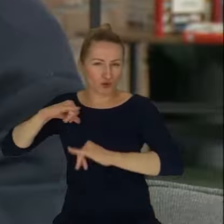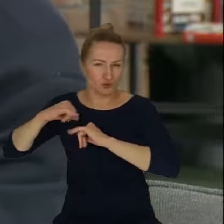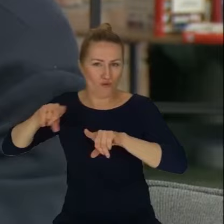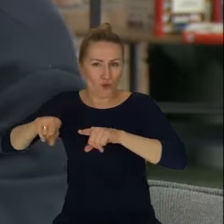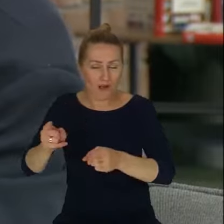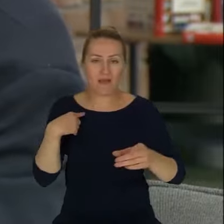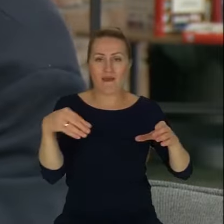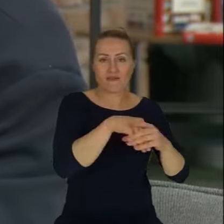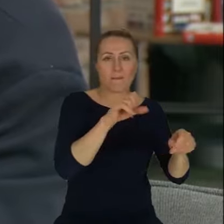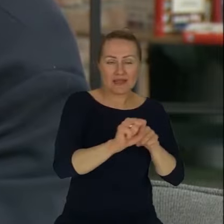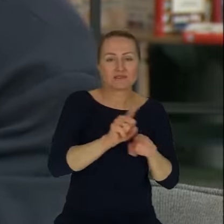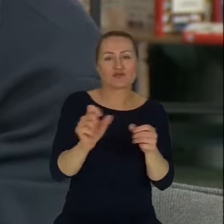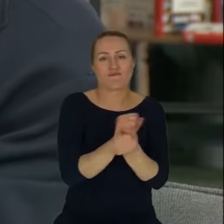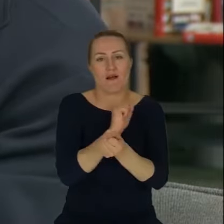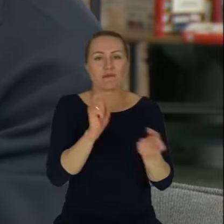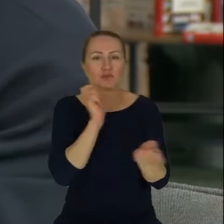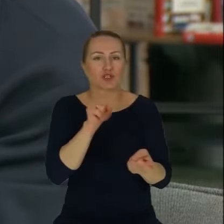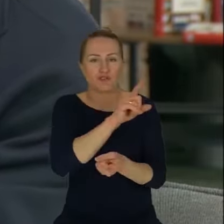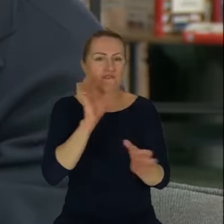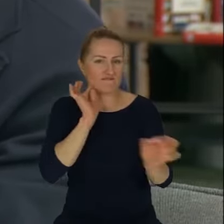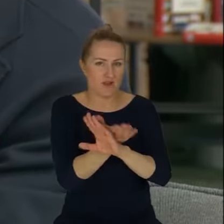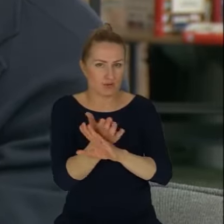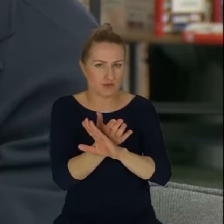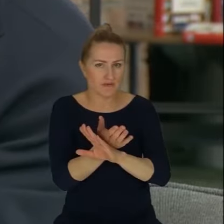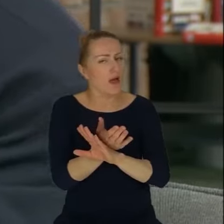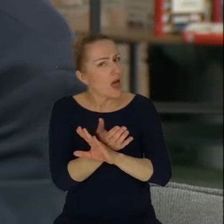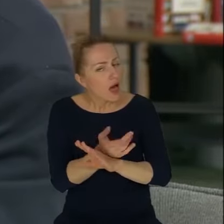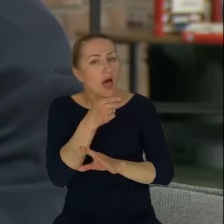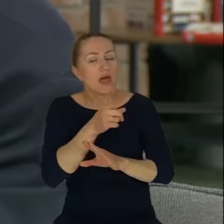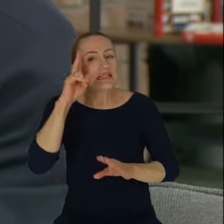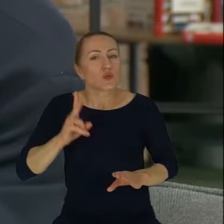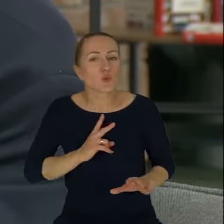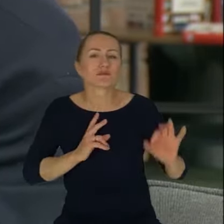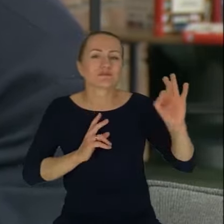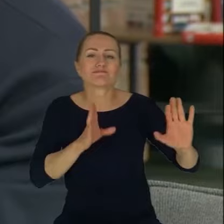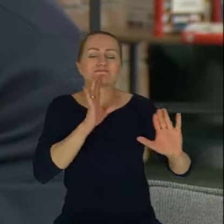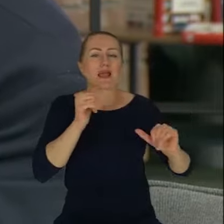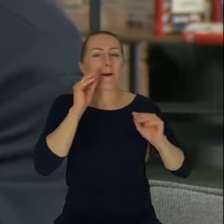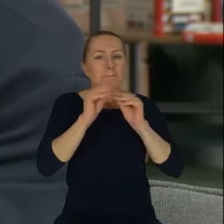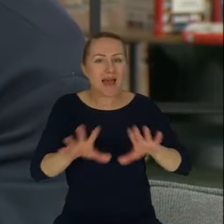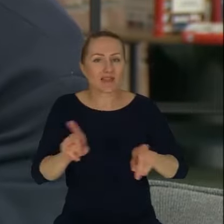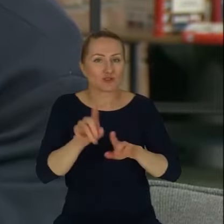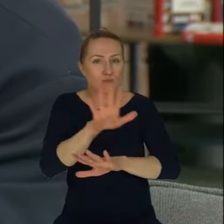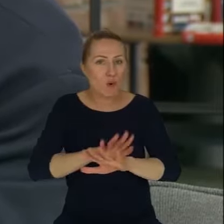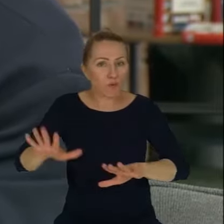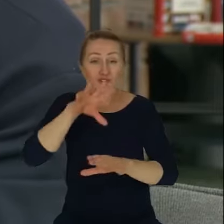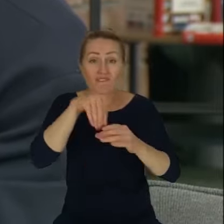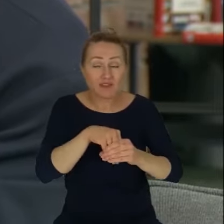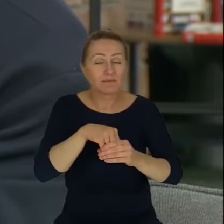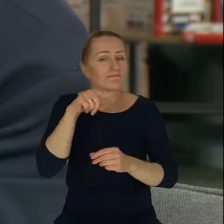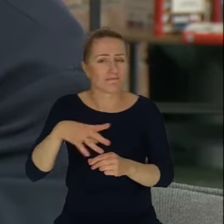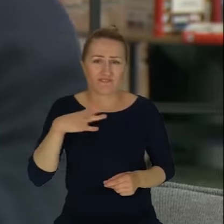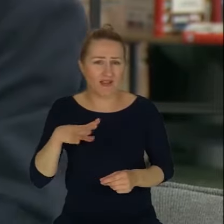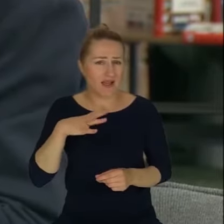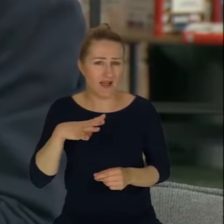informacją i tu jest jakby piec pogrzebany, bo instytucje o charakterze media, również publiczne, jednak odgrywają w tym łańcuchu wartości, odgrywają szalenie ważną